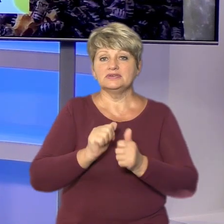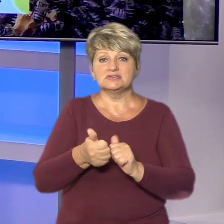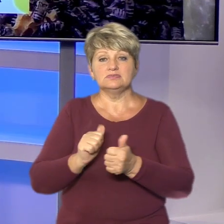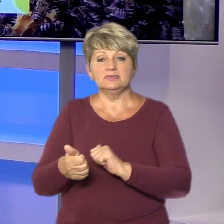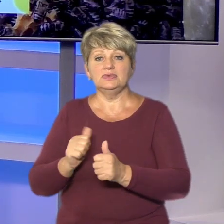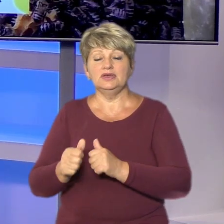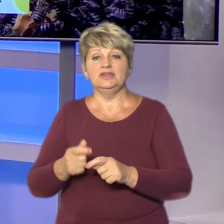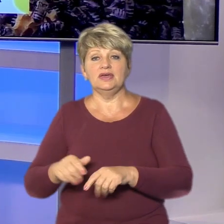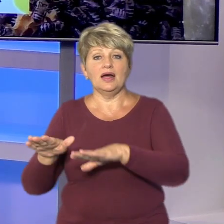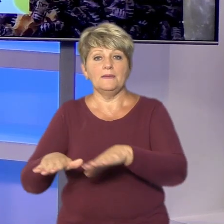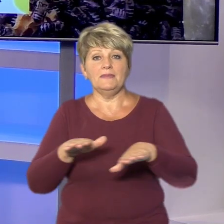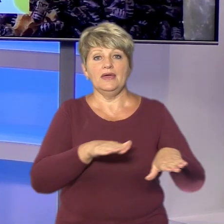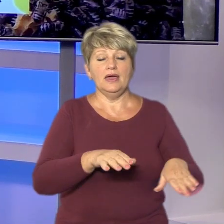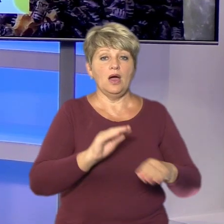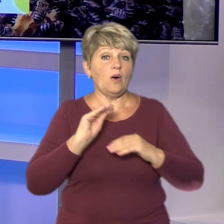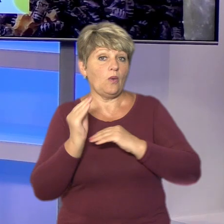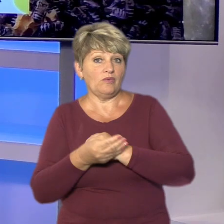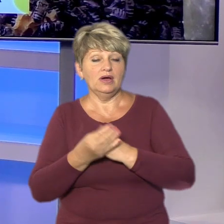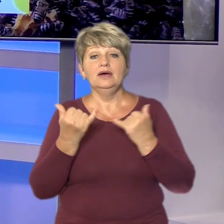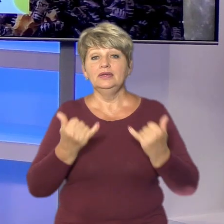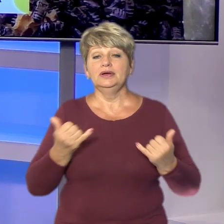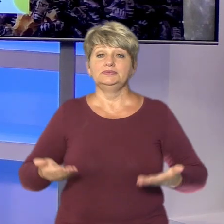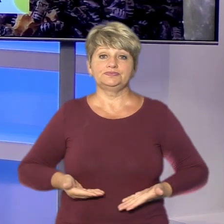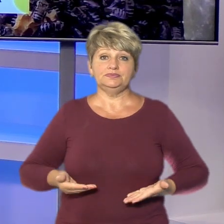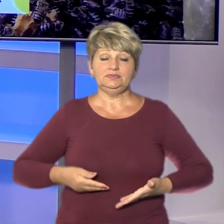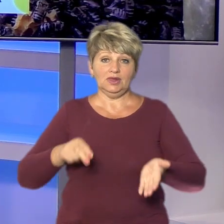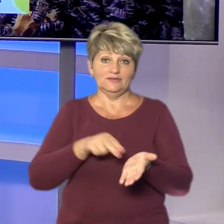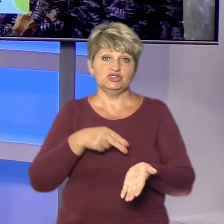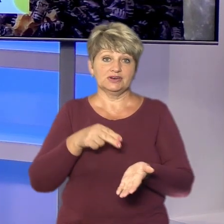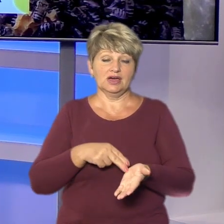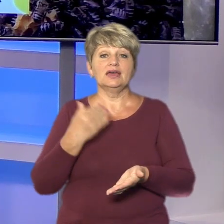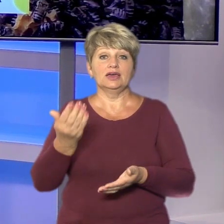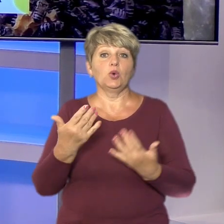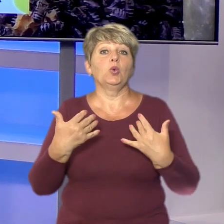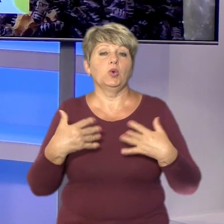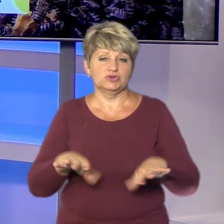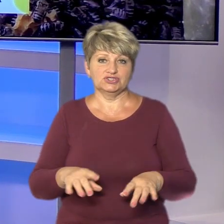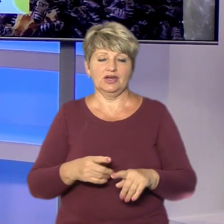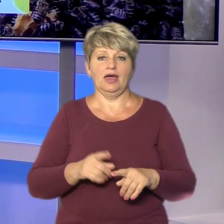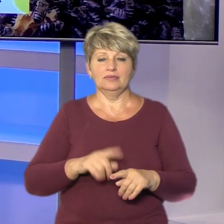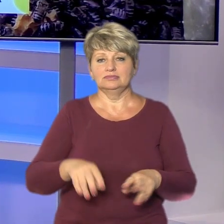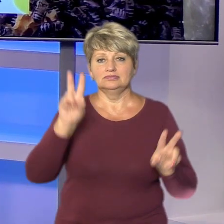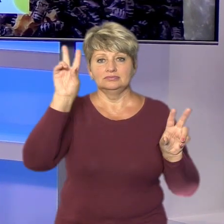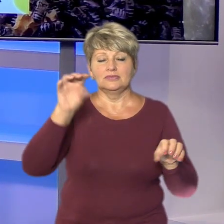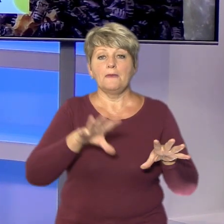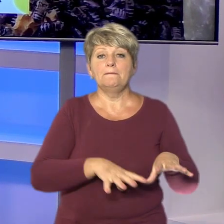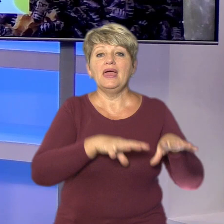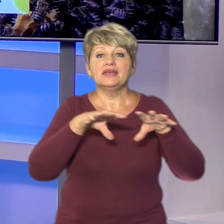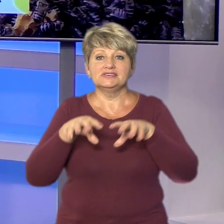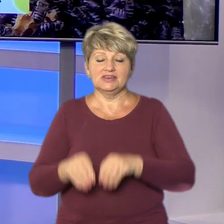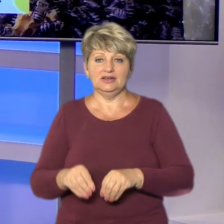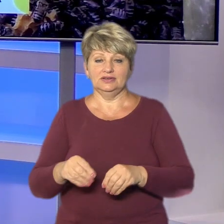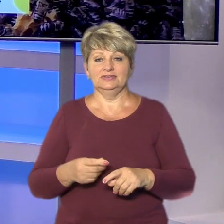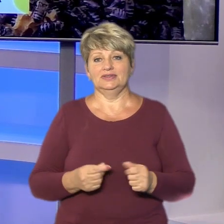ховався від куль і ракет. Нині вони обживаються у Черкасах. Їх вже встигли охрестити параселенцями. Більше